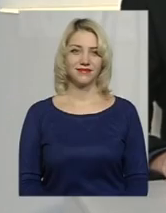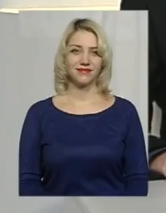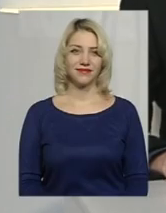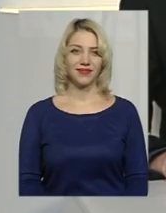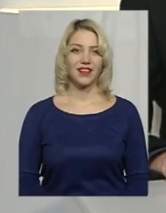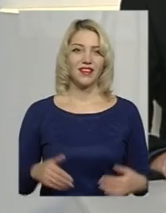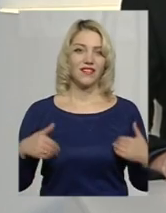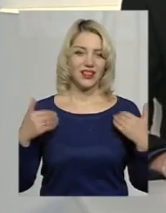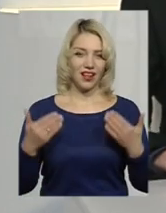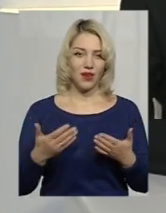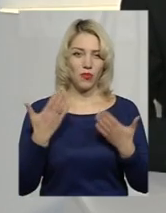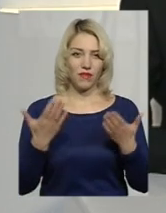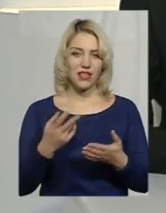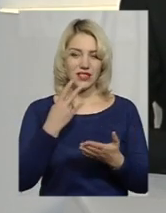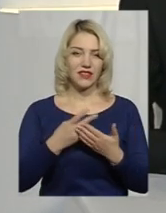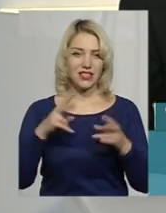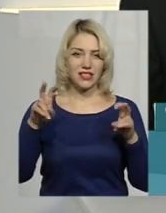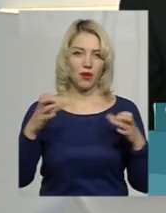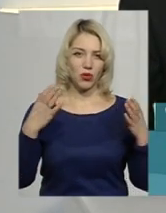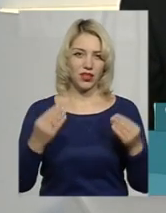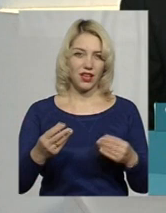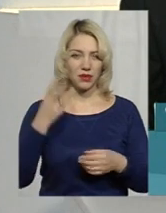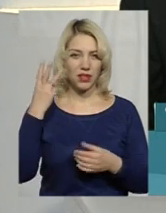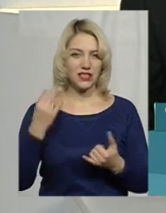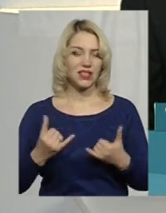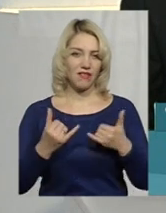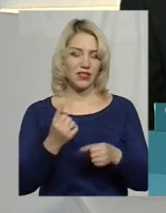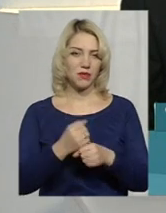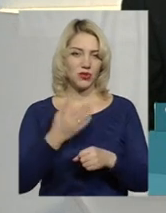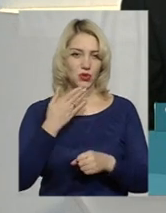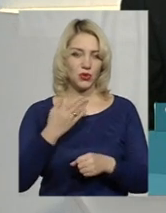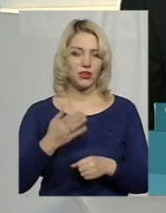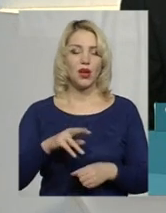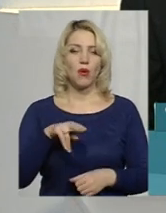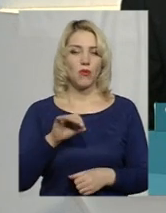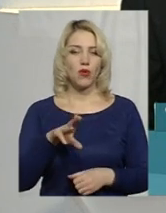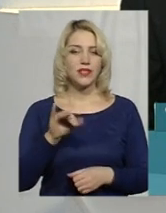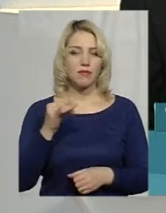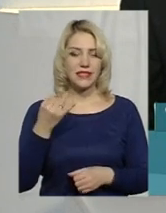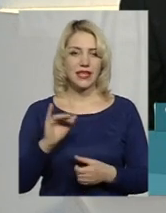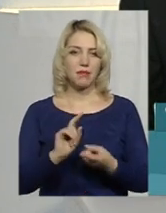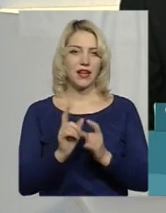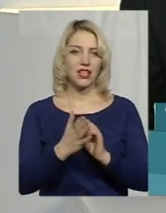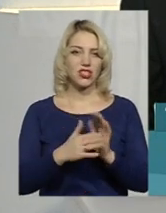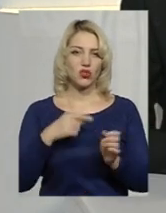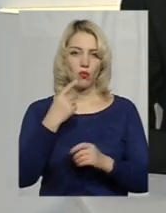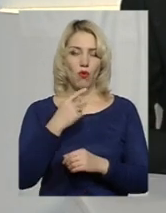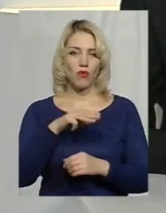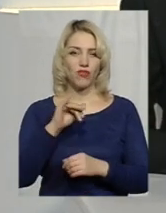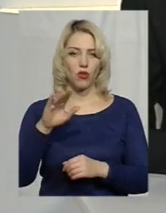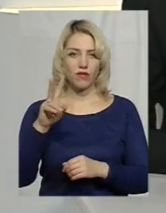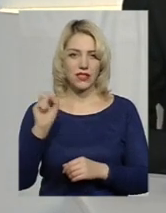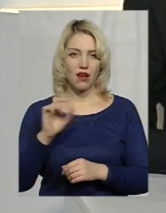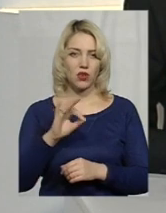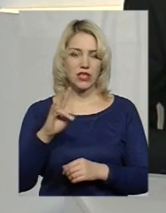Мої вітання. В ефірі програма «Тема дня Хмельницький». У студії працюють ведучий Віталій Постемський та перекладач на жест в умову Оксана